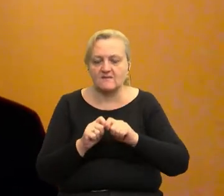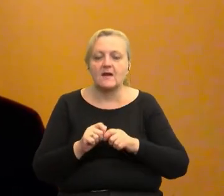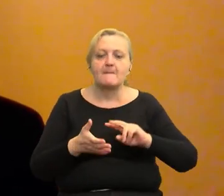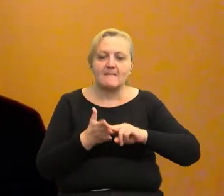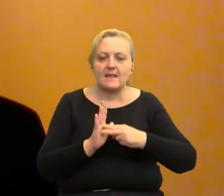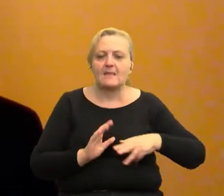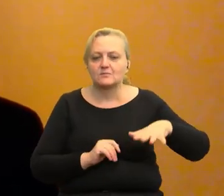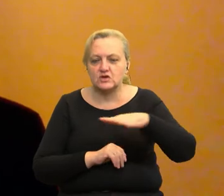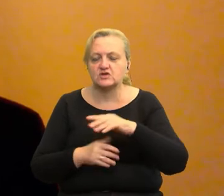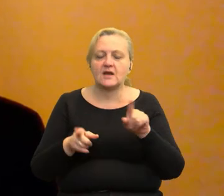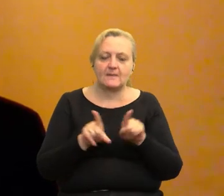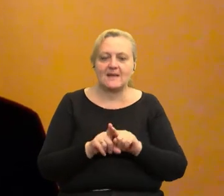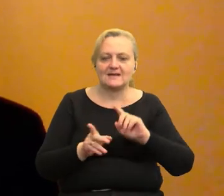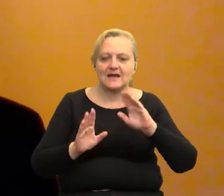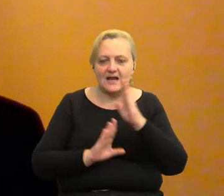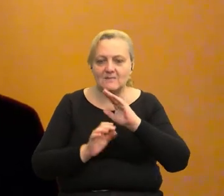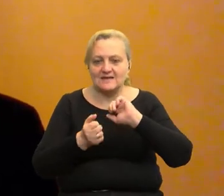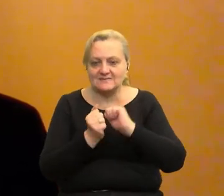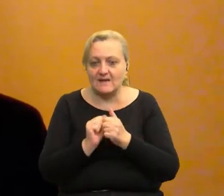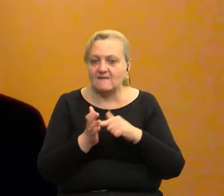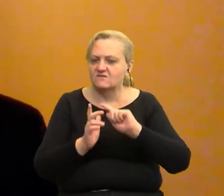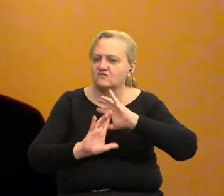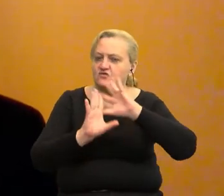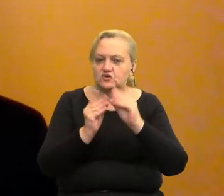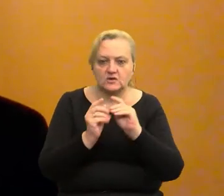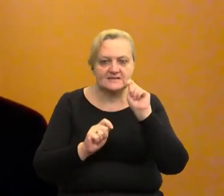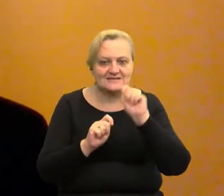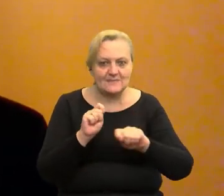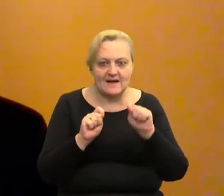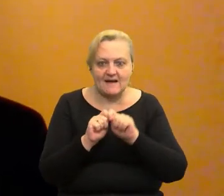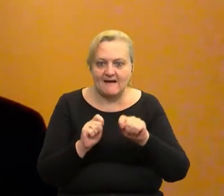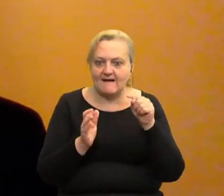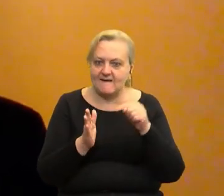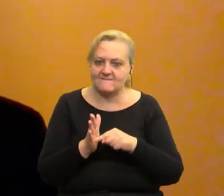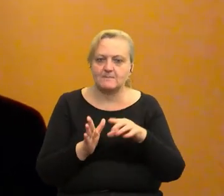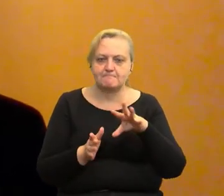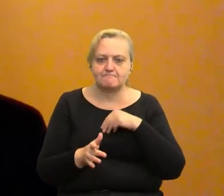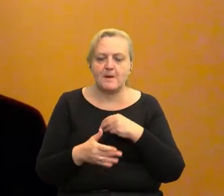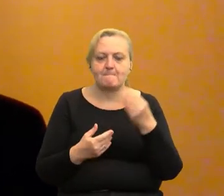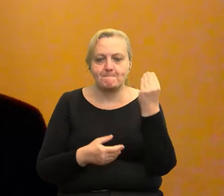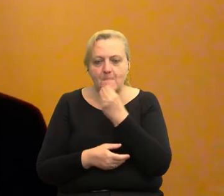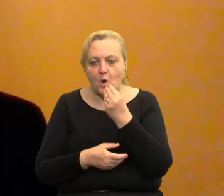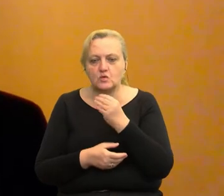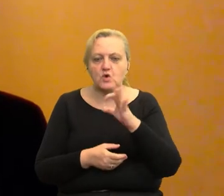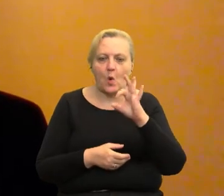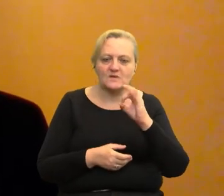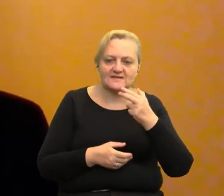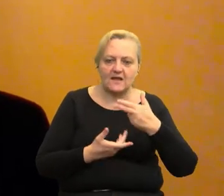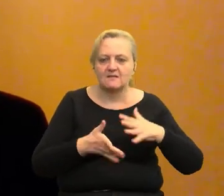klimatu, czy cała taka strefa związana z morzami i oceanami.